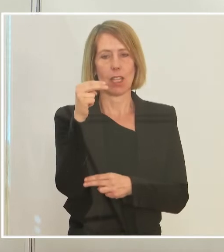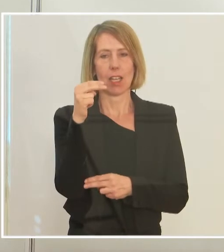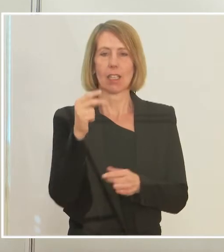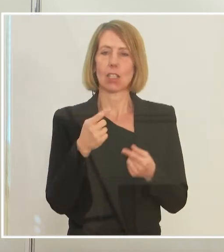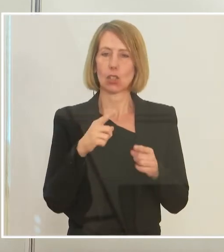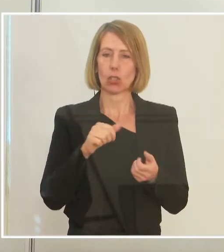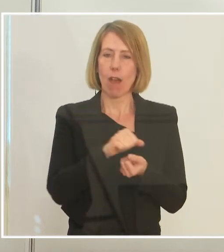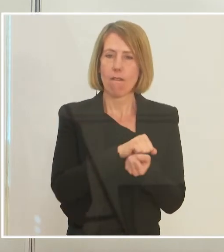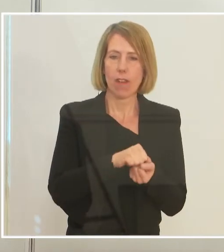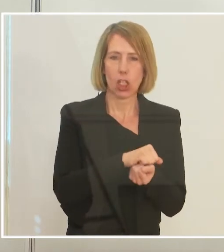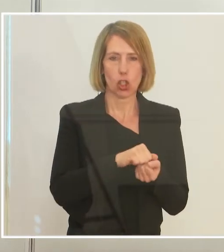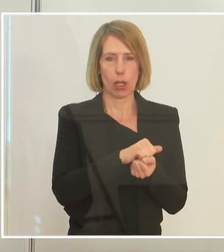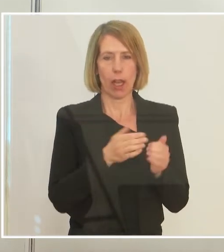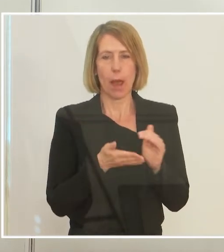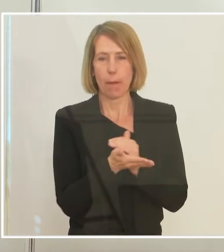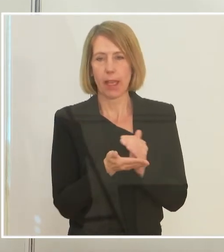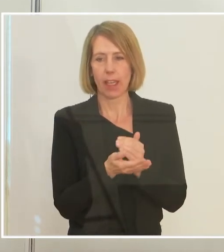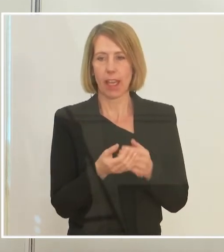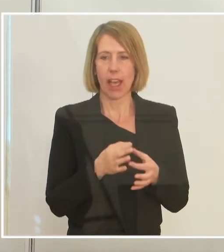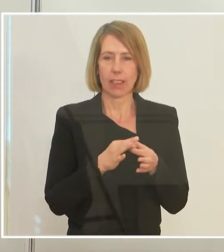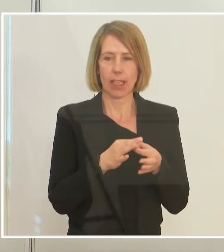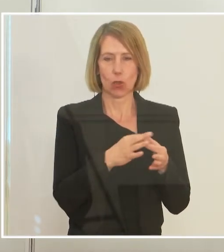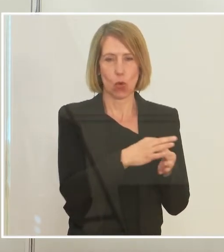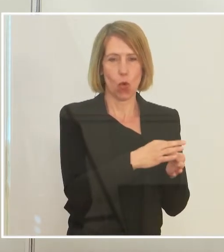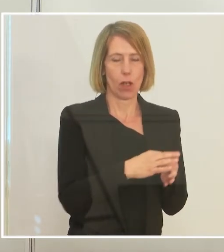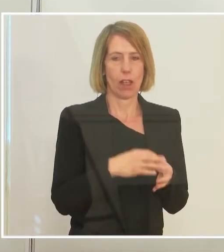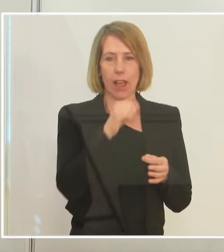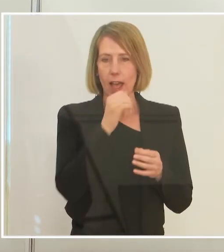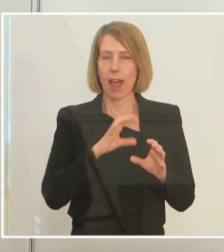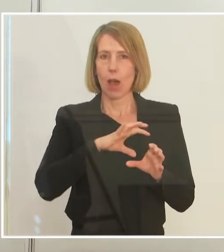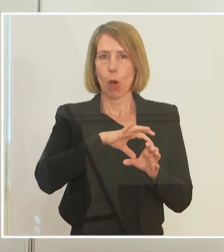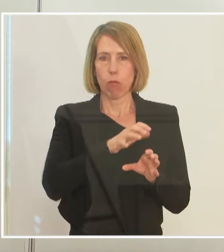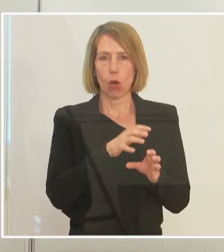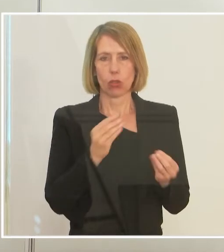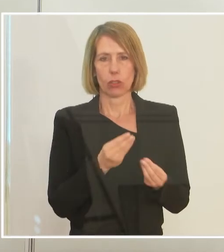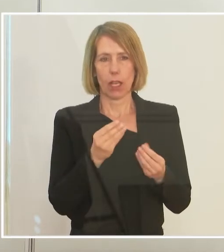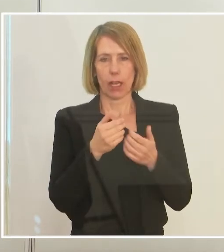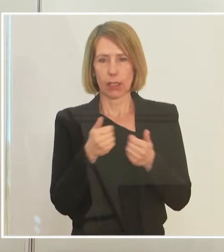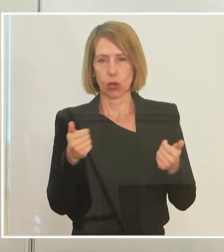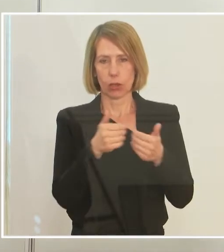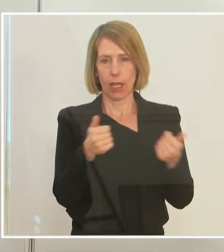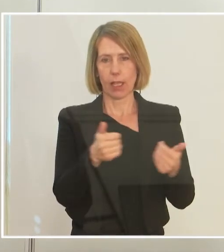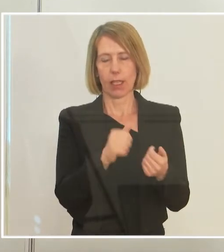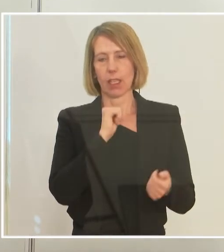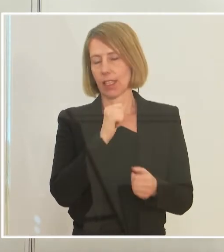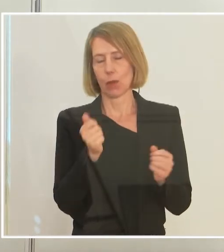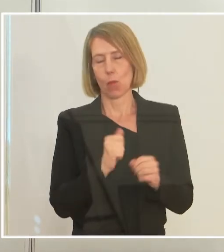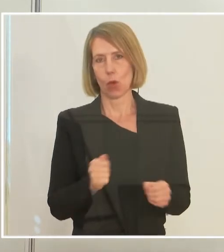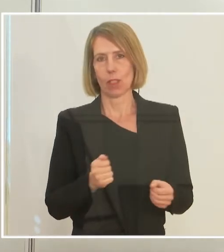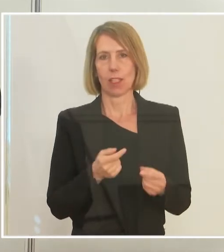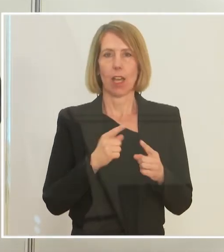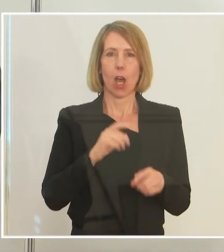anderen Branche. Also, die Branchensache ist so nicht durchführbar, abgesehen davon, dass ein Großteil der Europarechtler